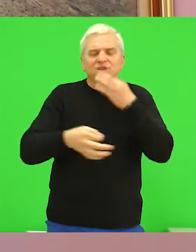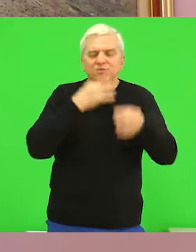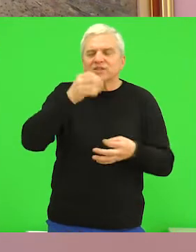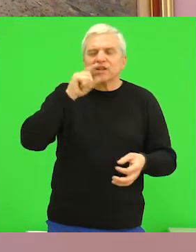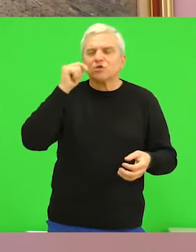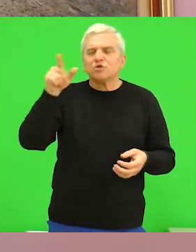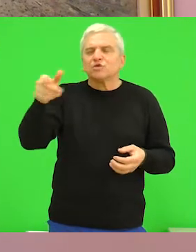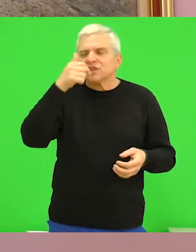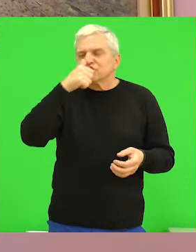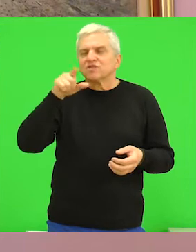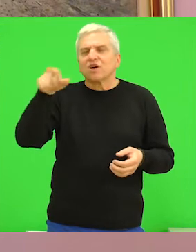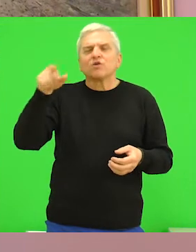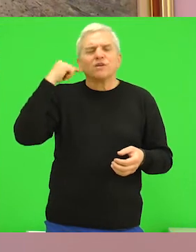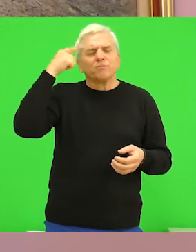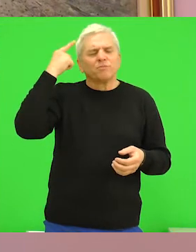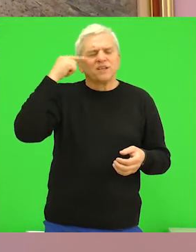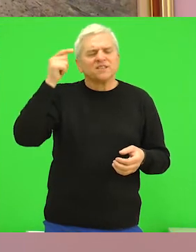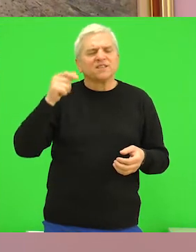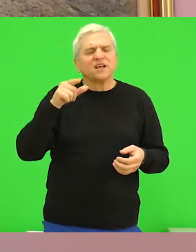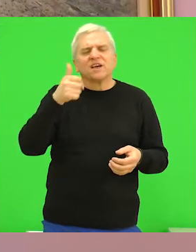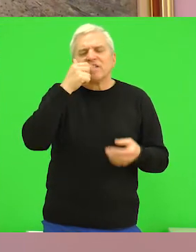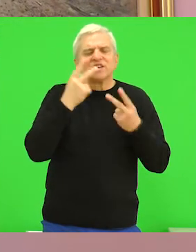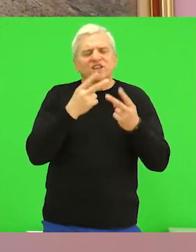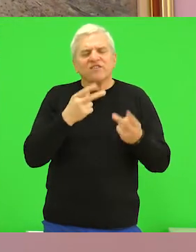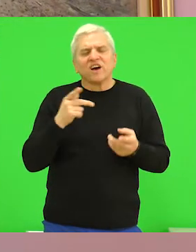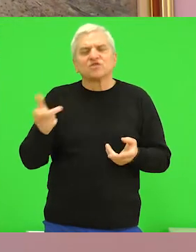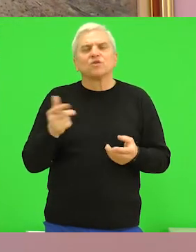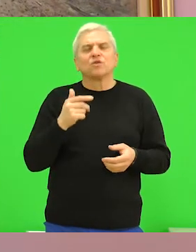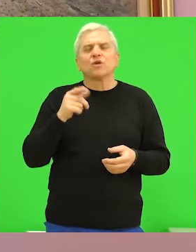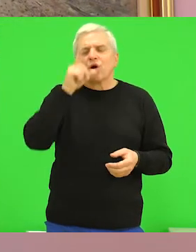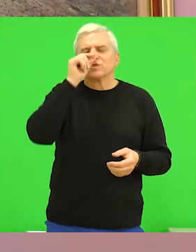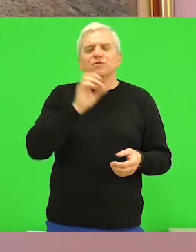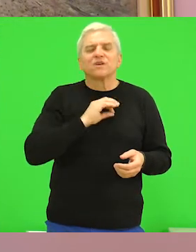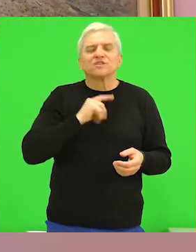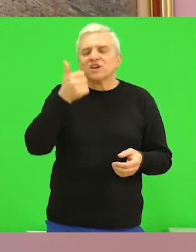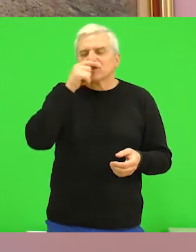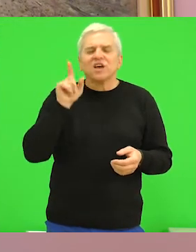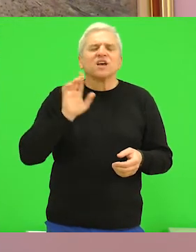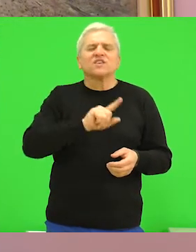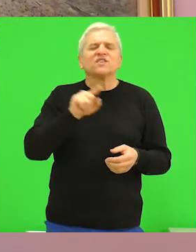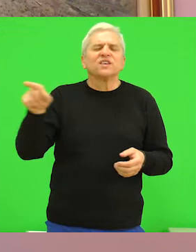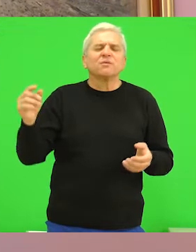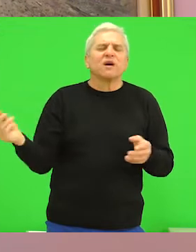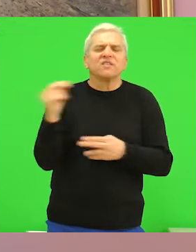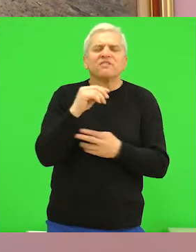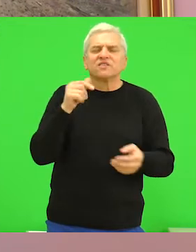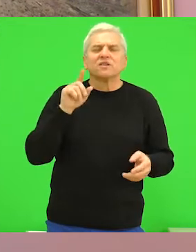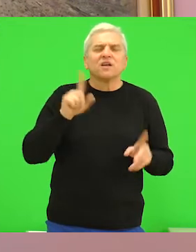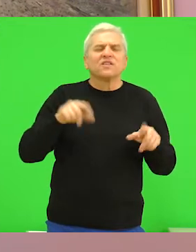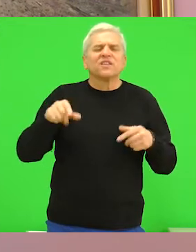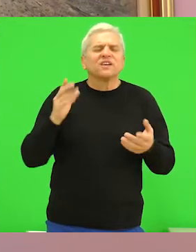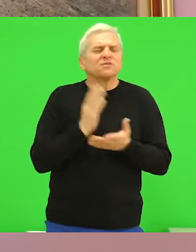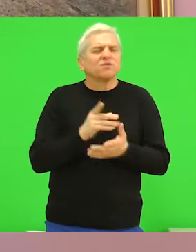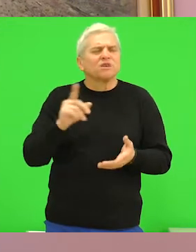ispitivanja građana Bečeja šta oni misle da im je bitno za opštinu Beče, šta je njima najbitnije. Negde smo imali